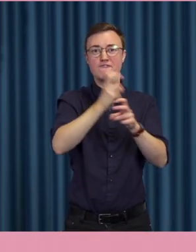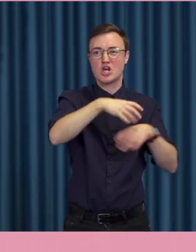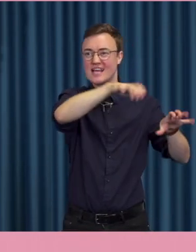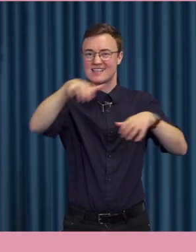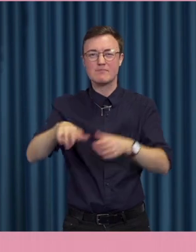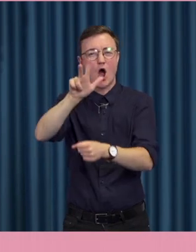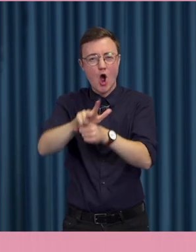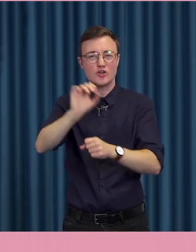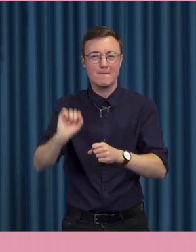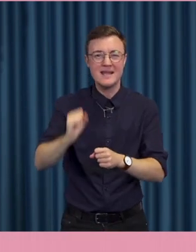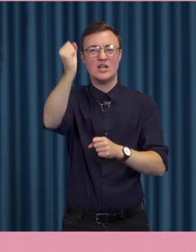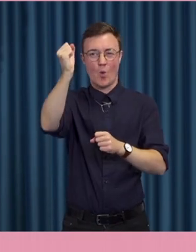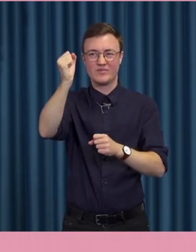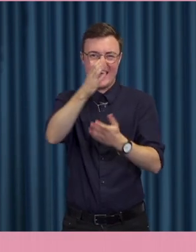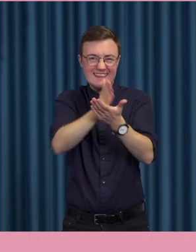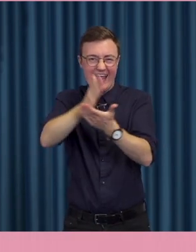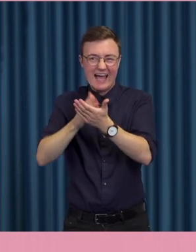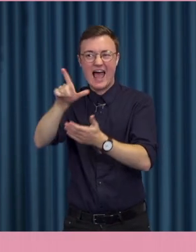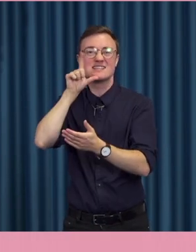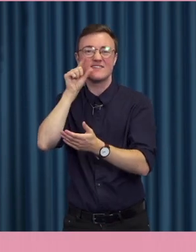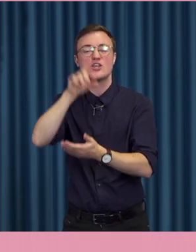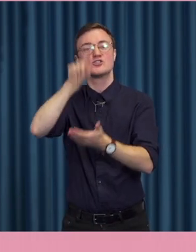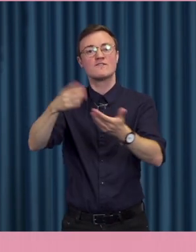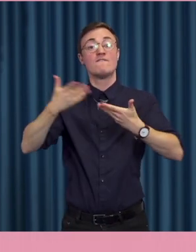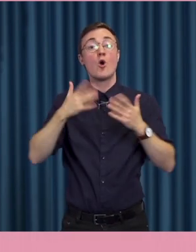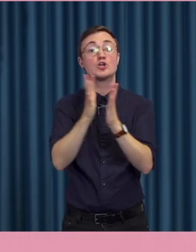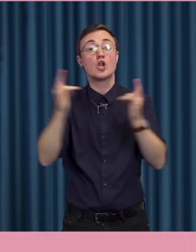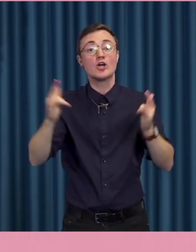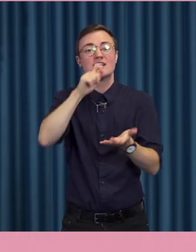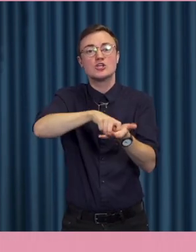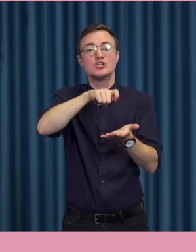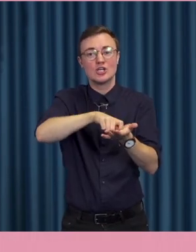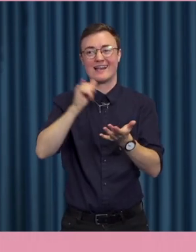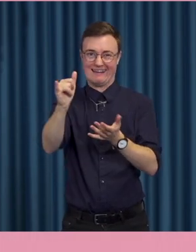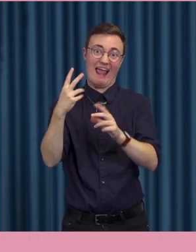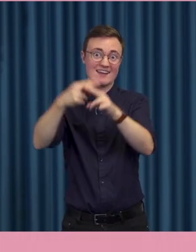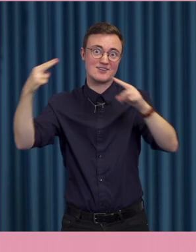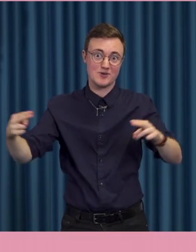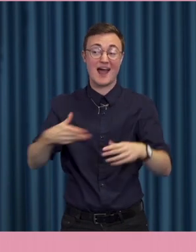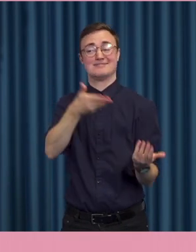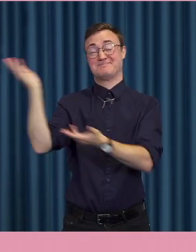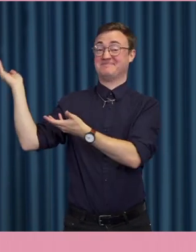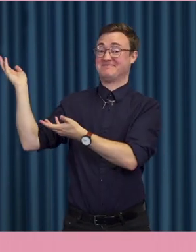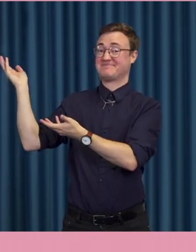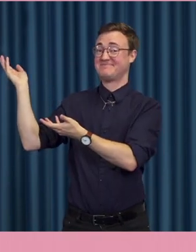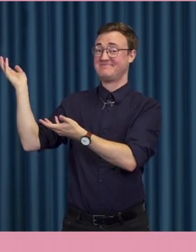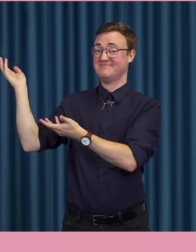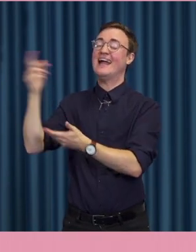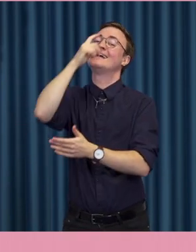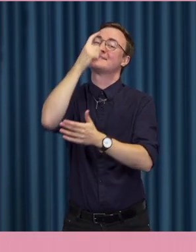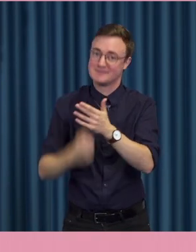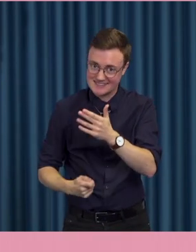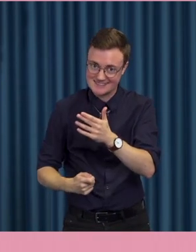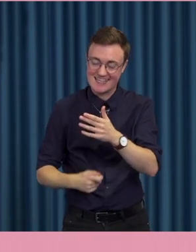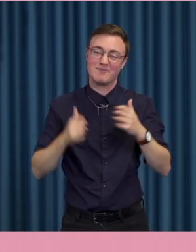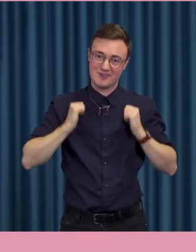18 miljoner retweets för att få gratis kycklingnuggets under ett år. Här ser vi det meddelandet. Han misslyckades, han